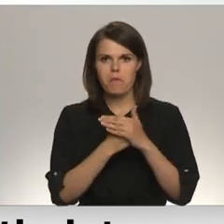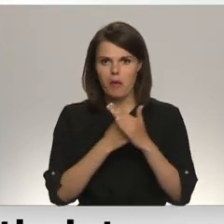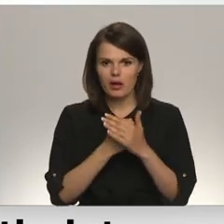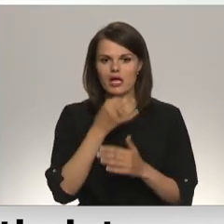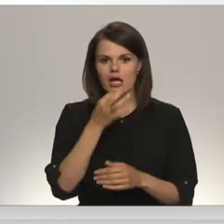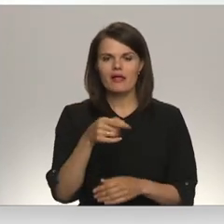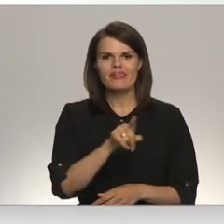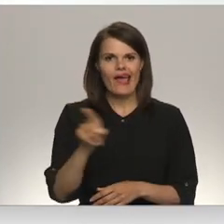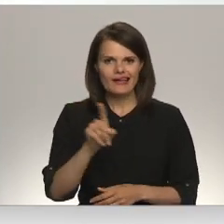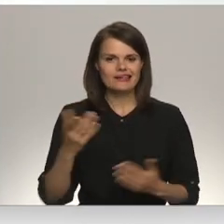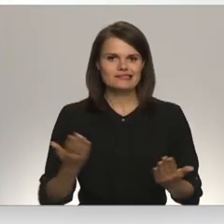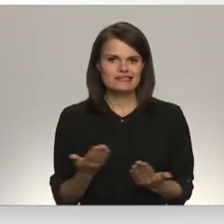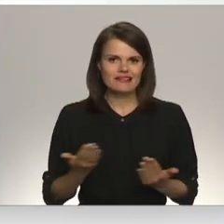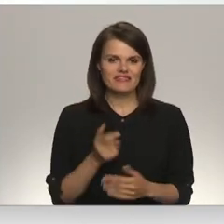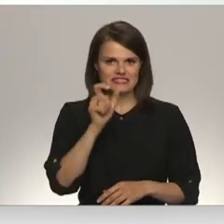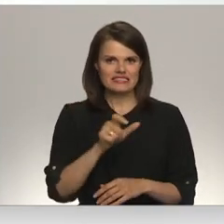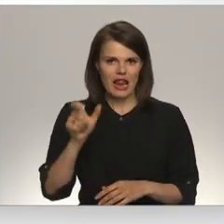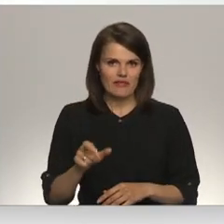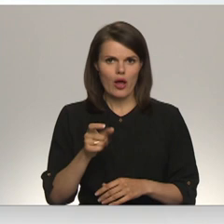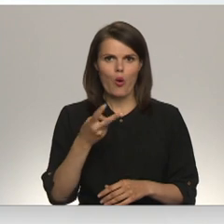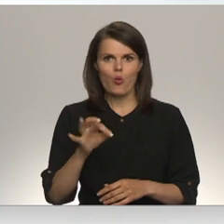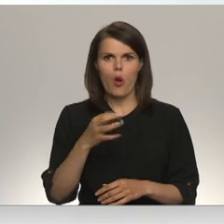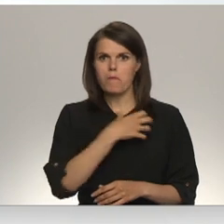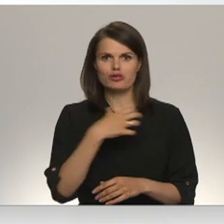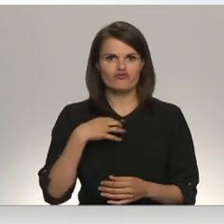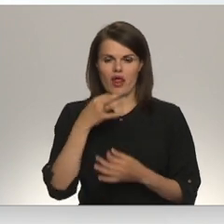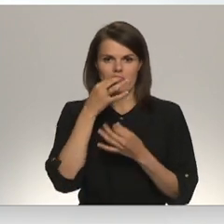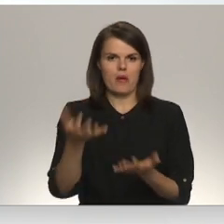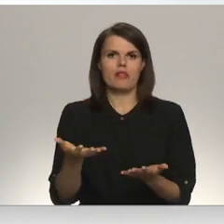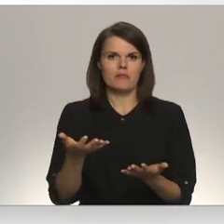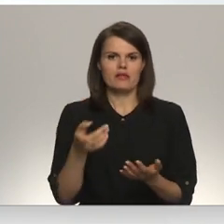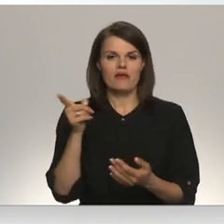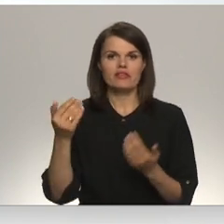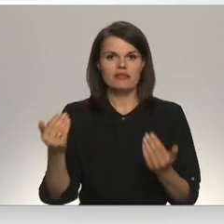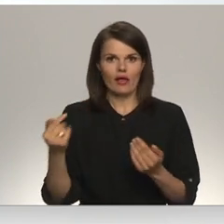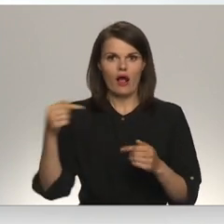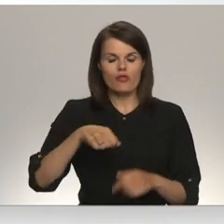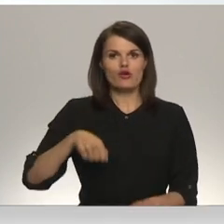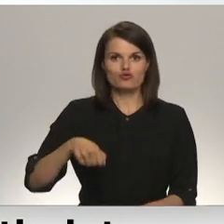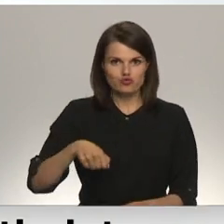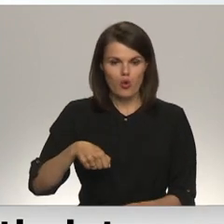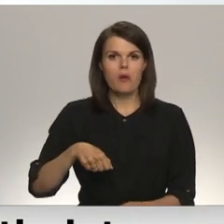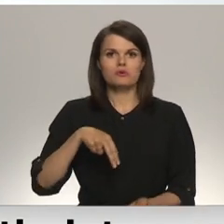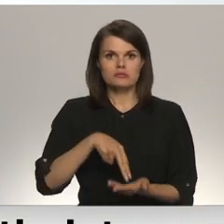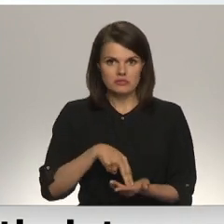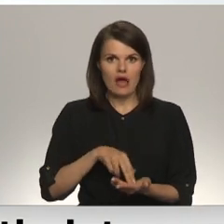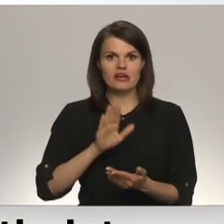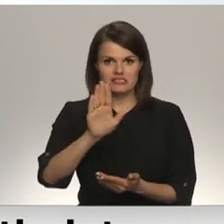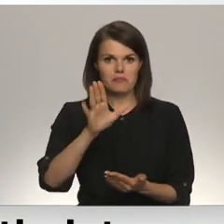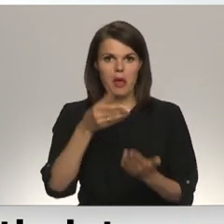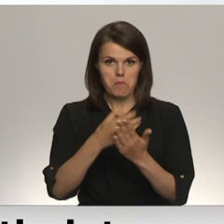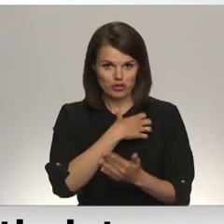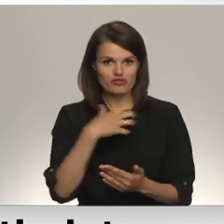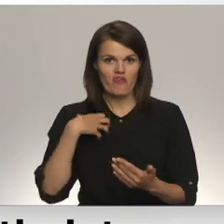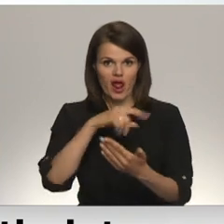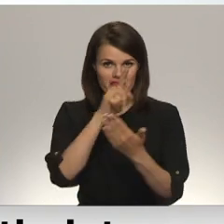cilvēki ar likteņiem. Nu, ko tai pašvaldībai atbildēt? Nu, viņi tagad atnāks ar čemudāniem nostāsies pie pašvaldības. Protams,